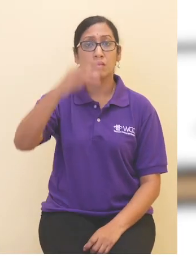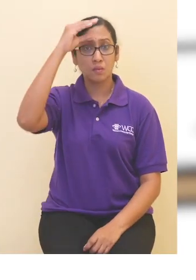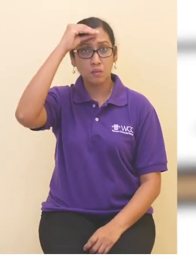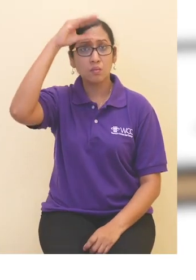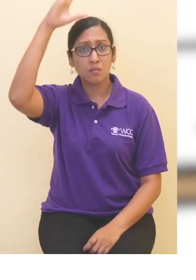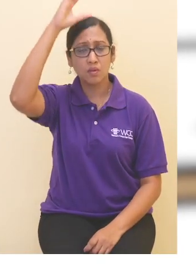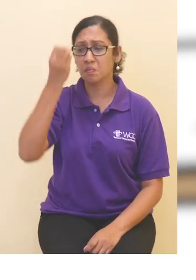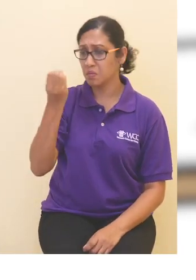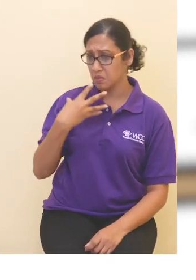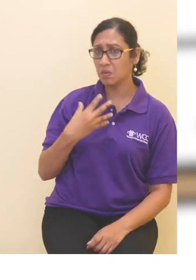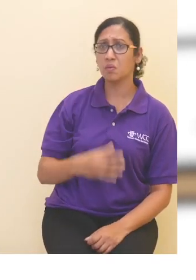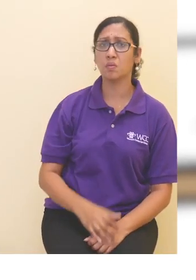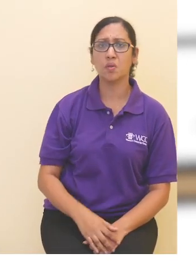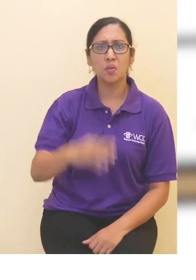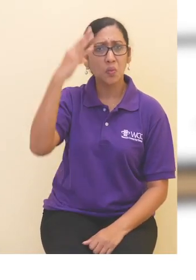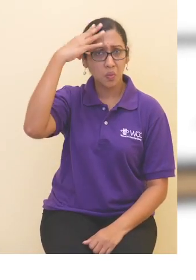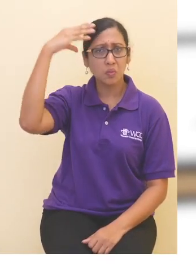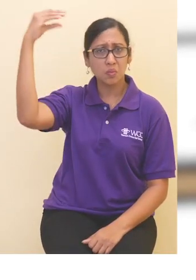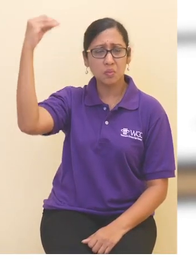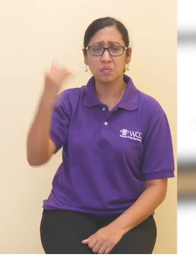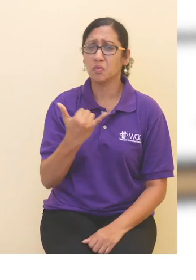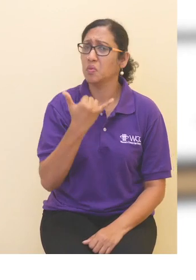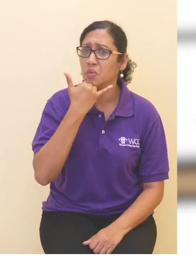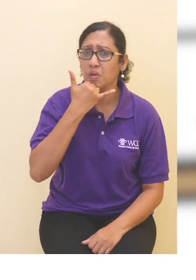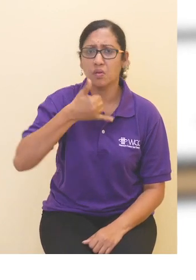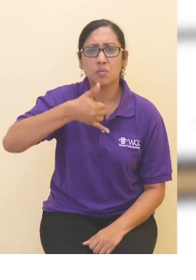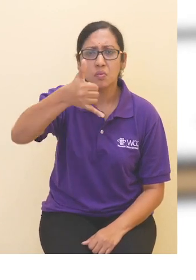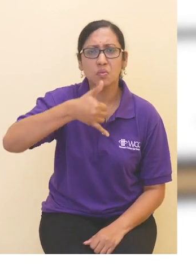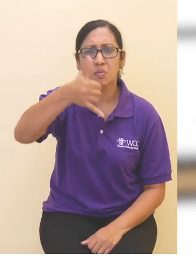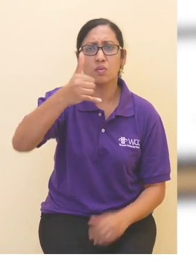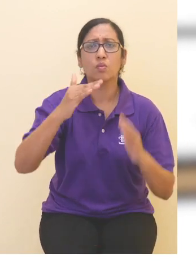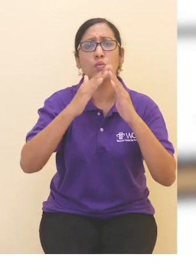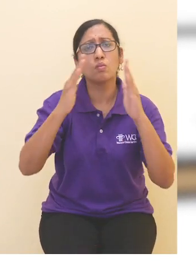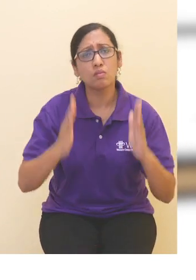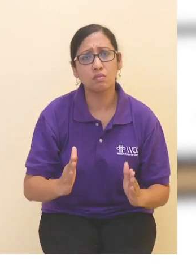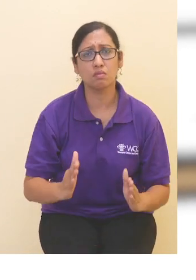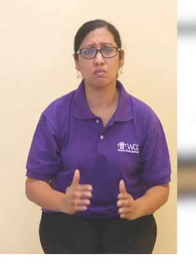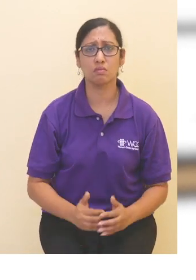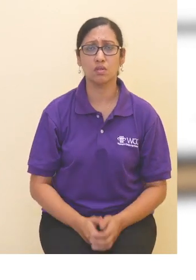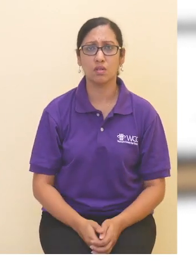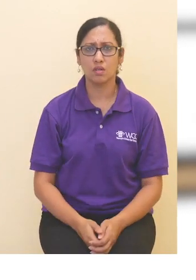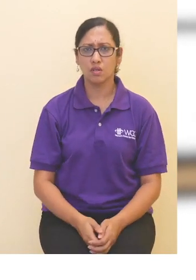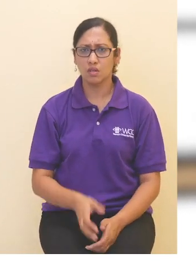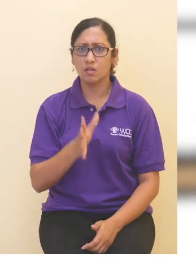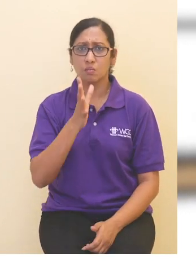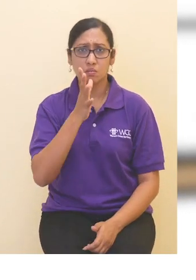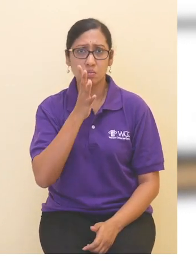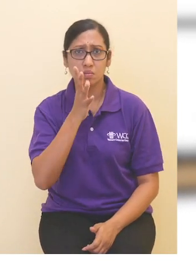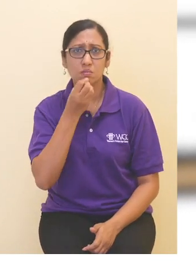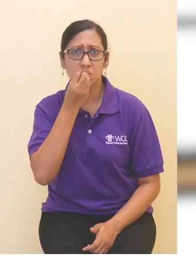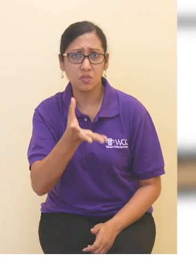Hakim kata, ni salah saya sebab saya selalu pergi sana. Kata Yusri,